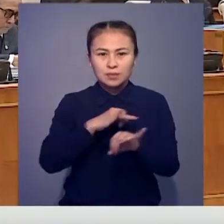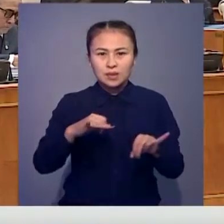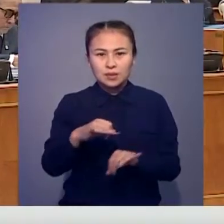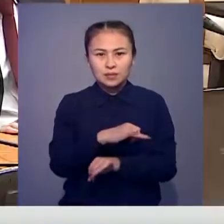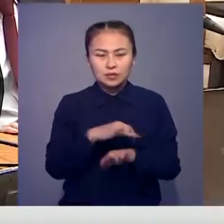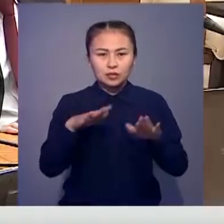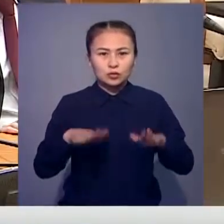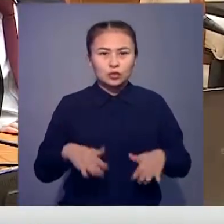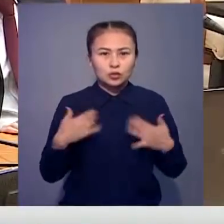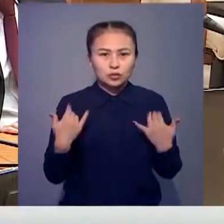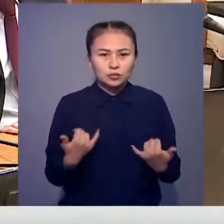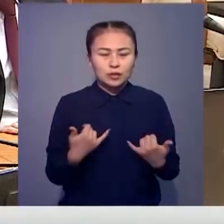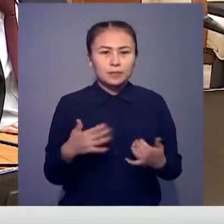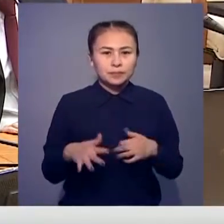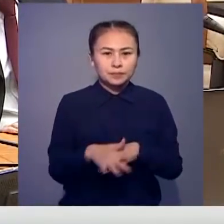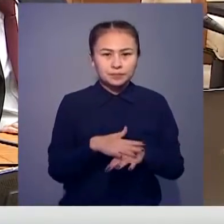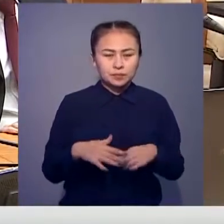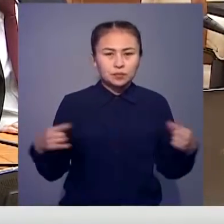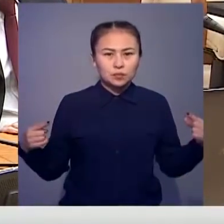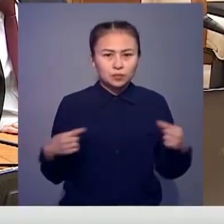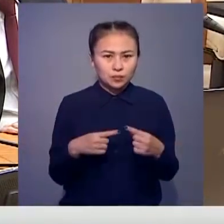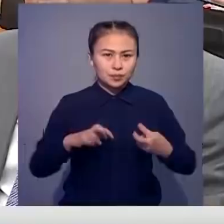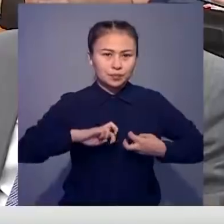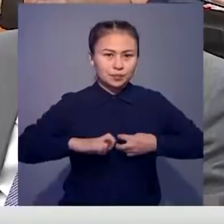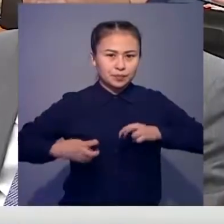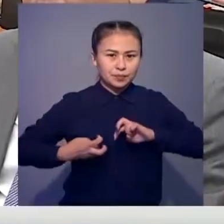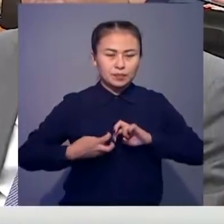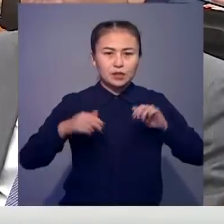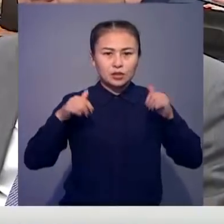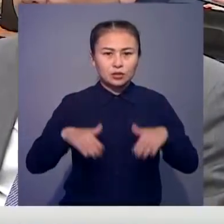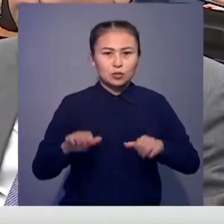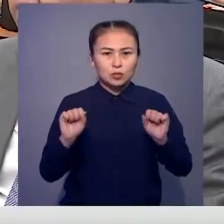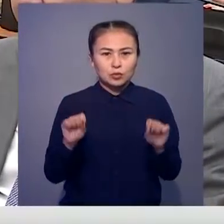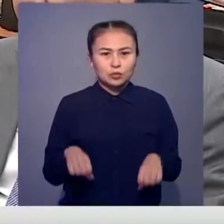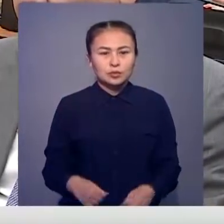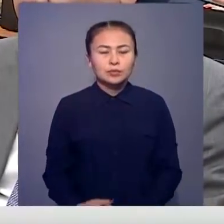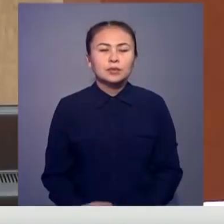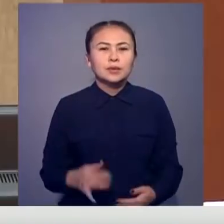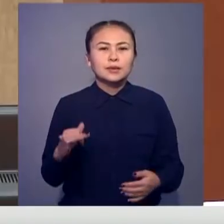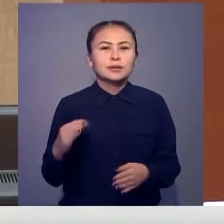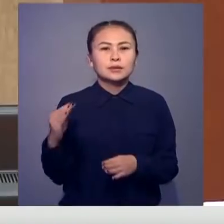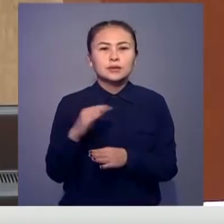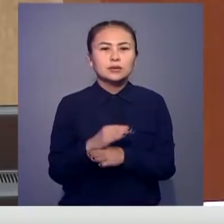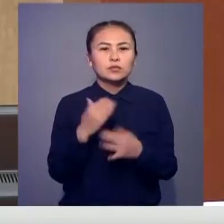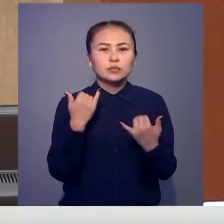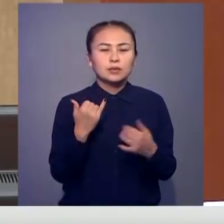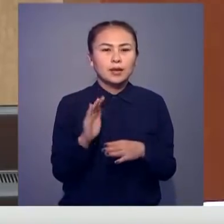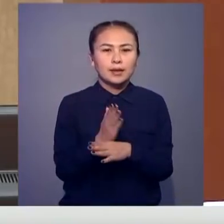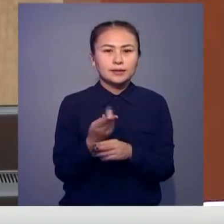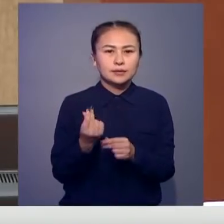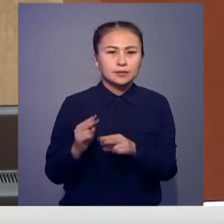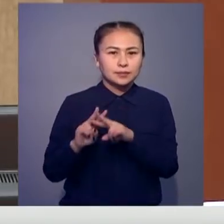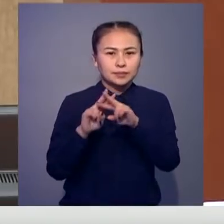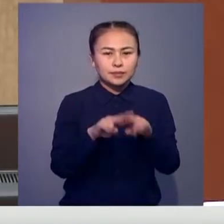қалқымыздың бір қатар нақты мәселелерін шешуге бағытталған. Енді осы бөлінген